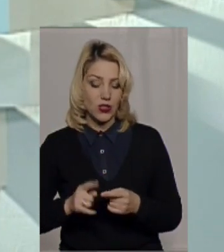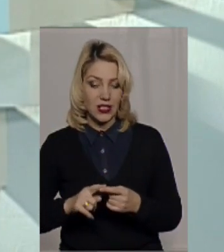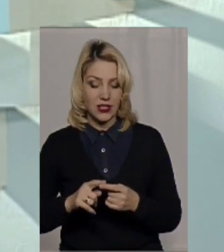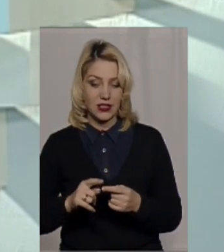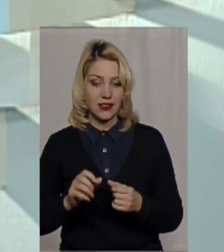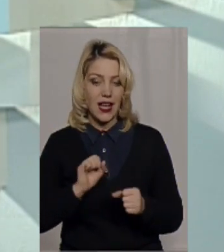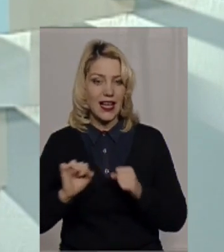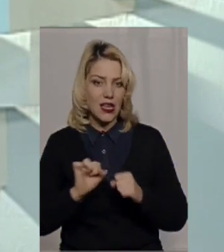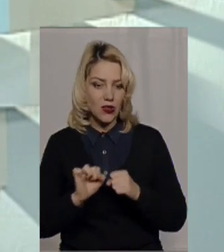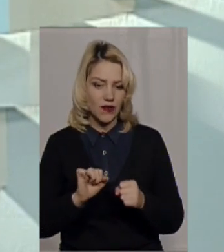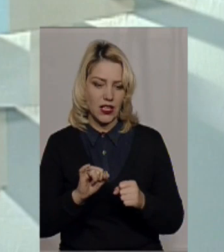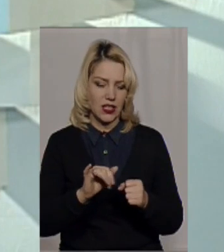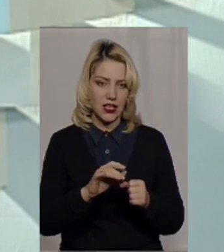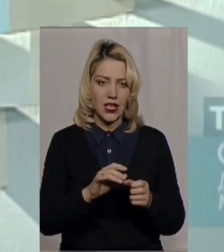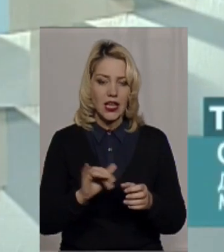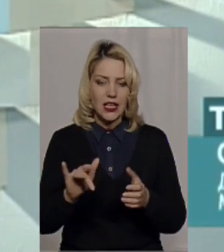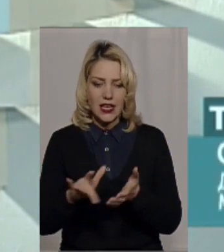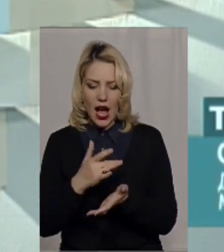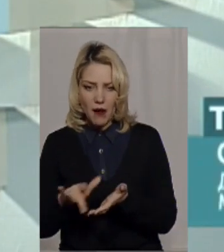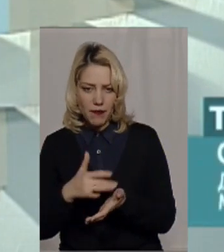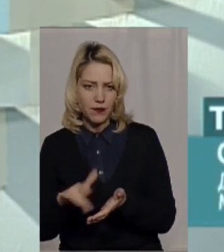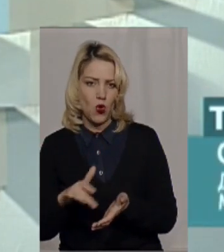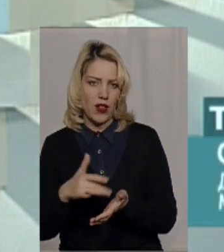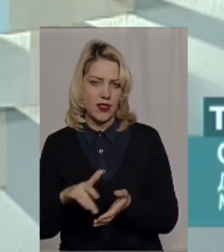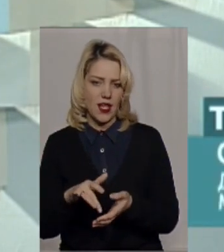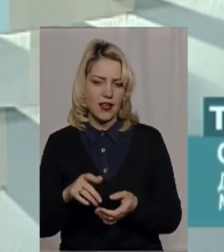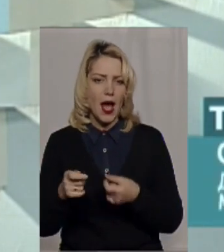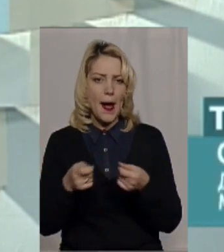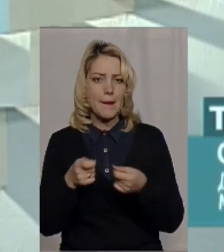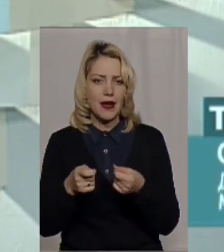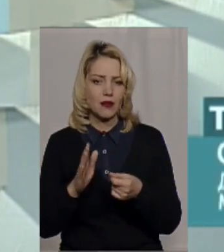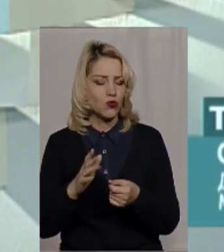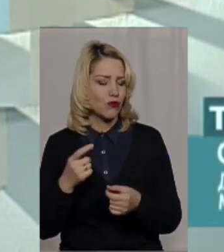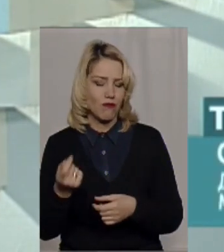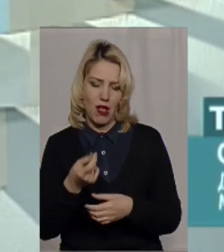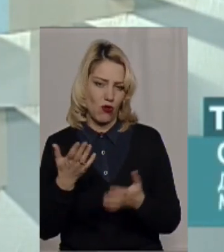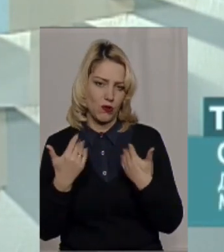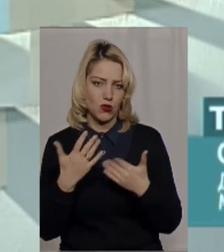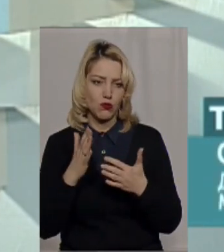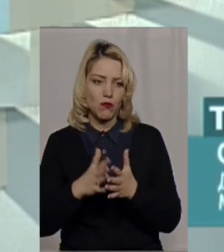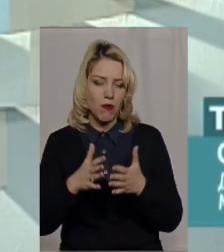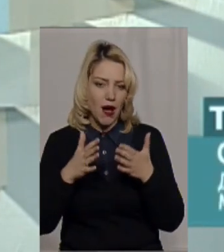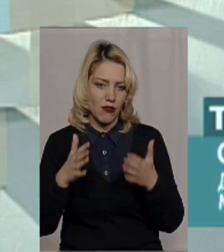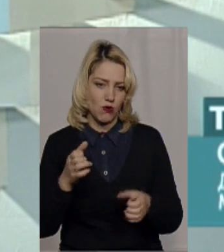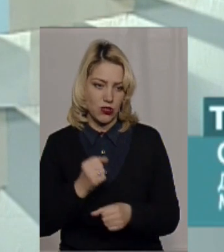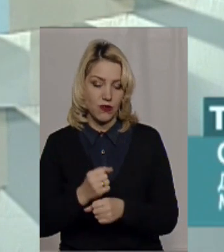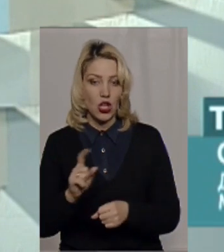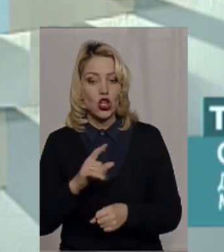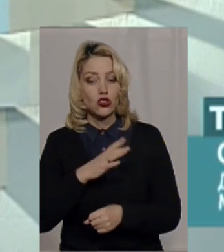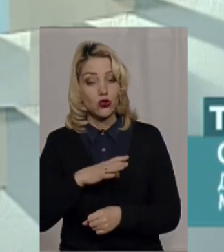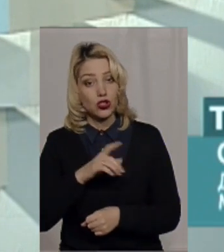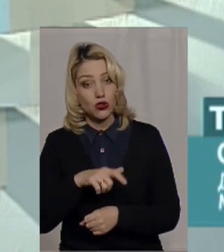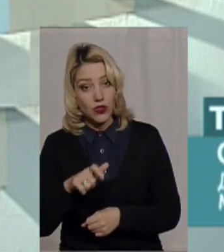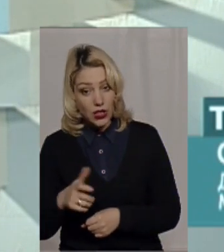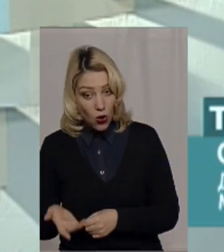громад разом з бухгалтерами і апаратом, я думаю, будуть дуже мало відпочивати, дуже багато будуть працювати. Що очікувати